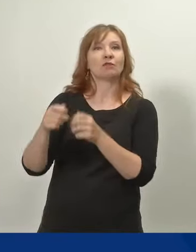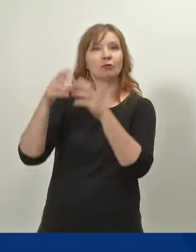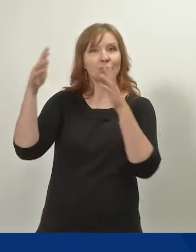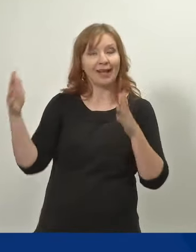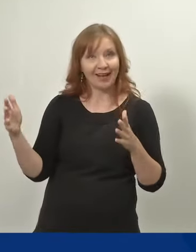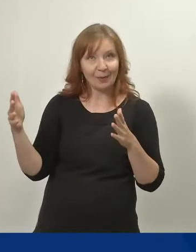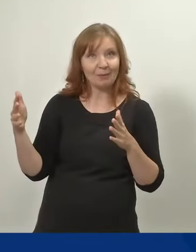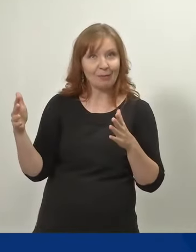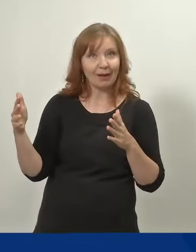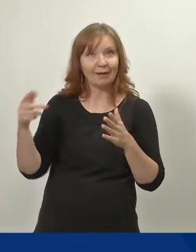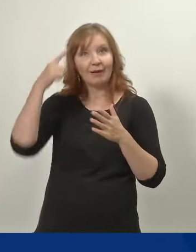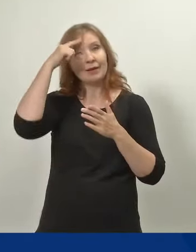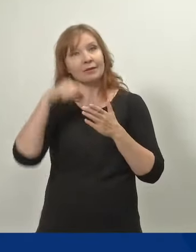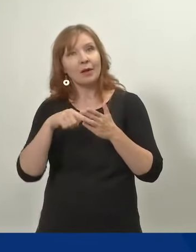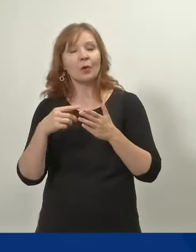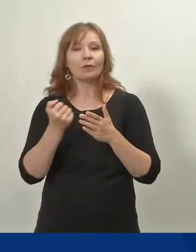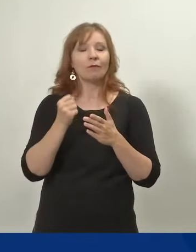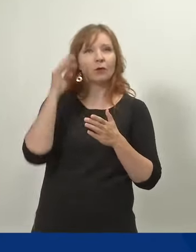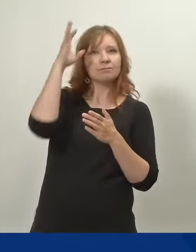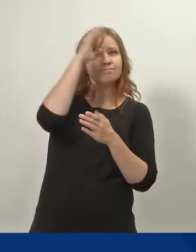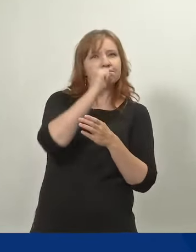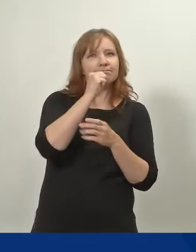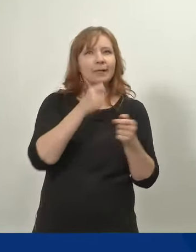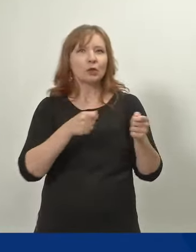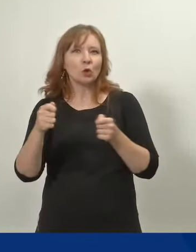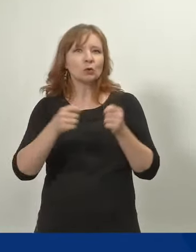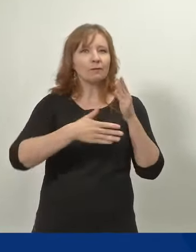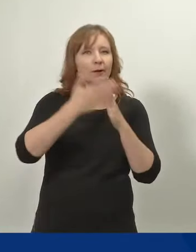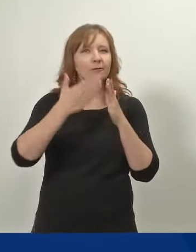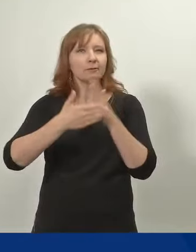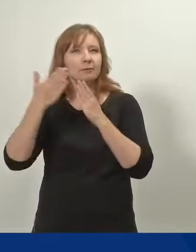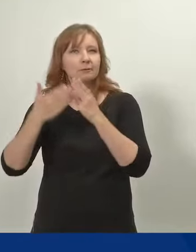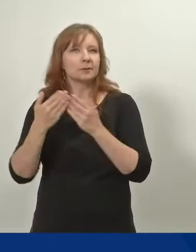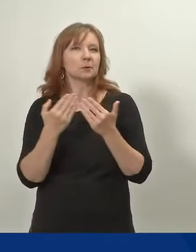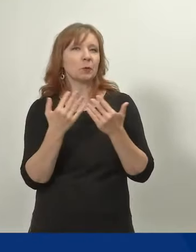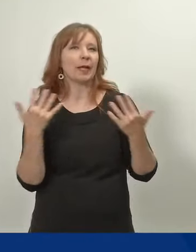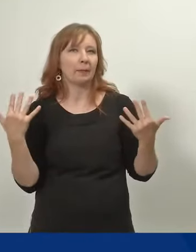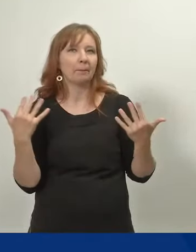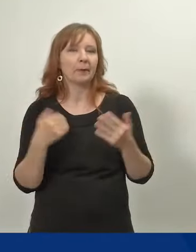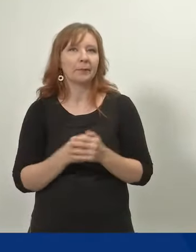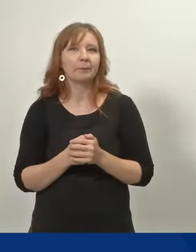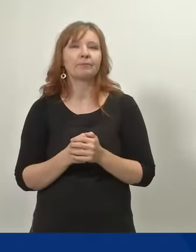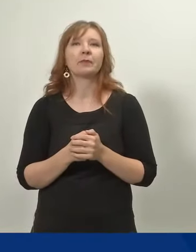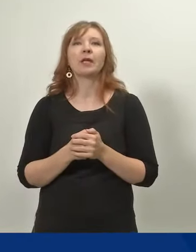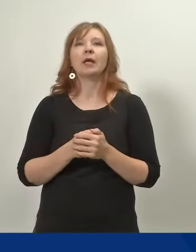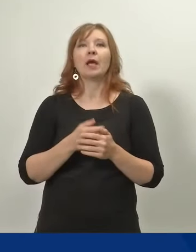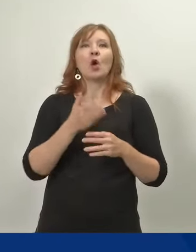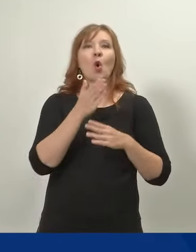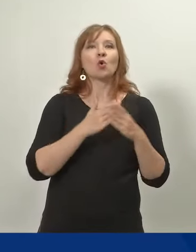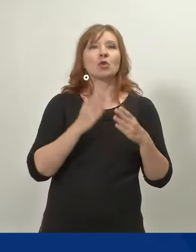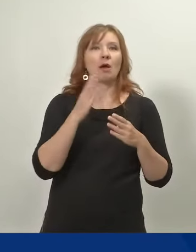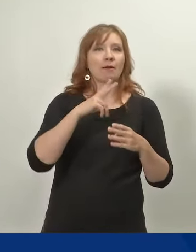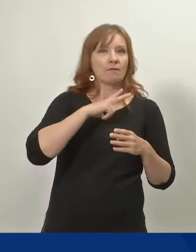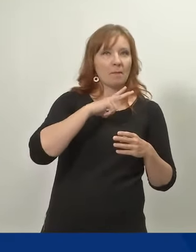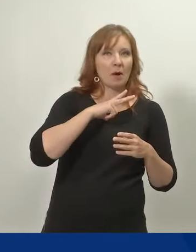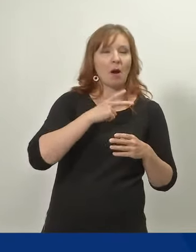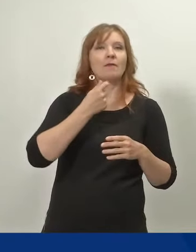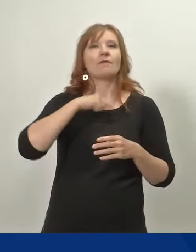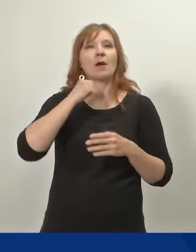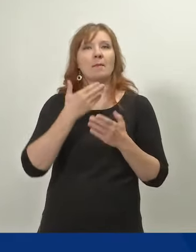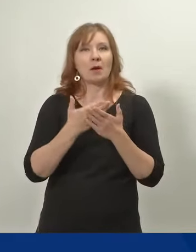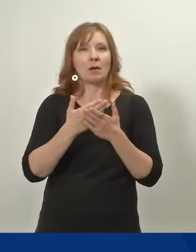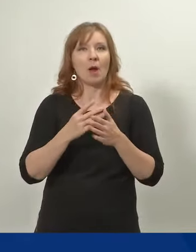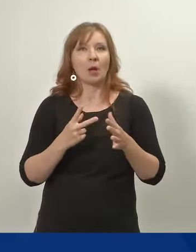joustavia ratkaisujen löytämistä. Osa-aikatyön ja vanhempainvapaan yhdistämisestä ja osa